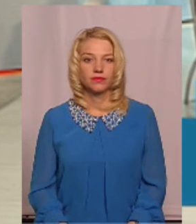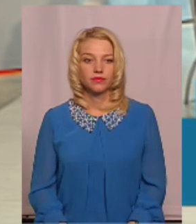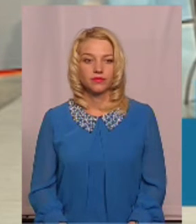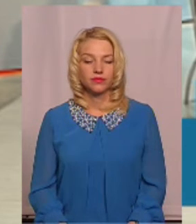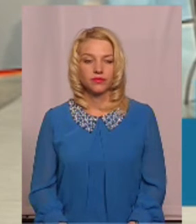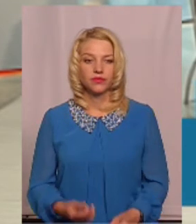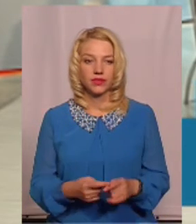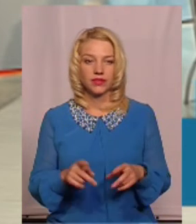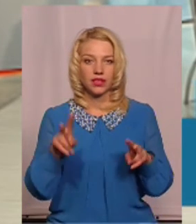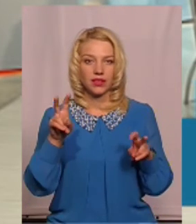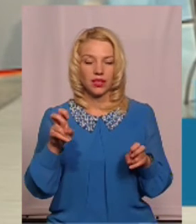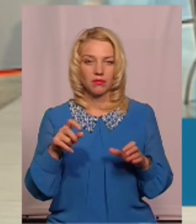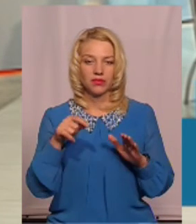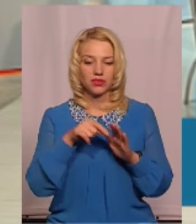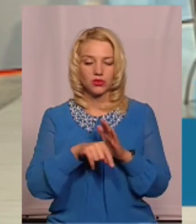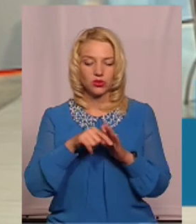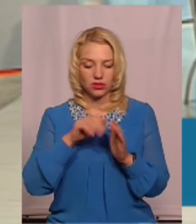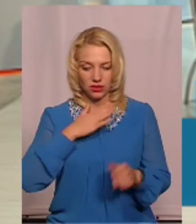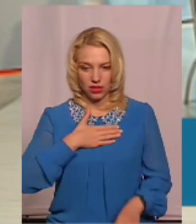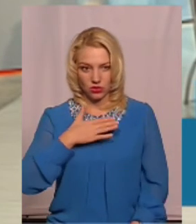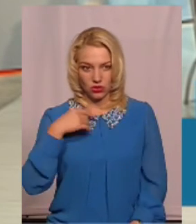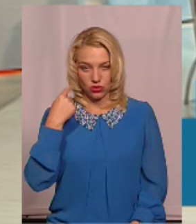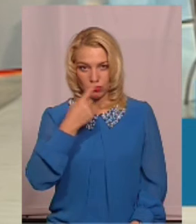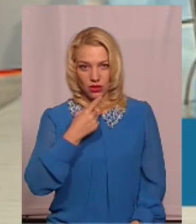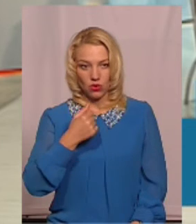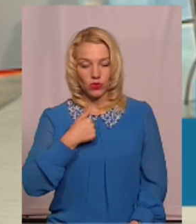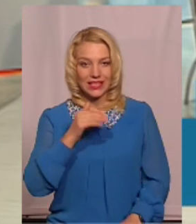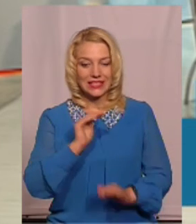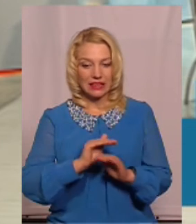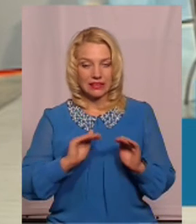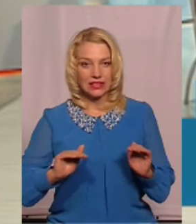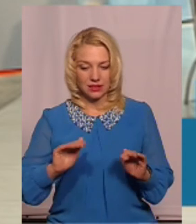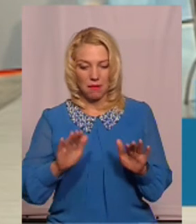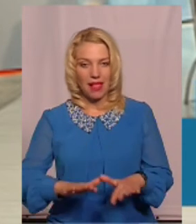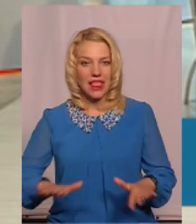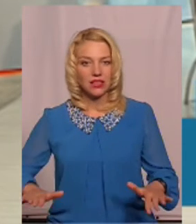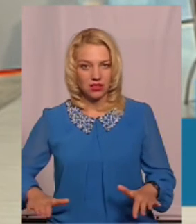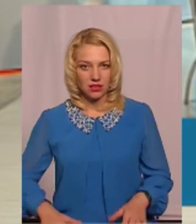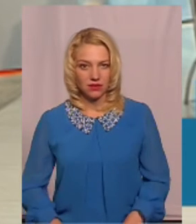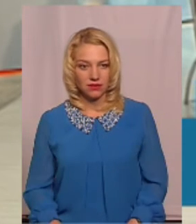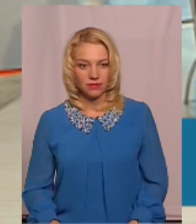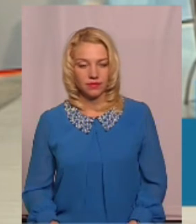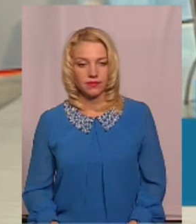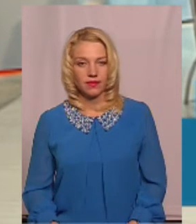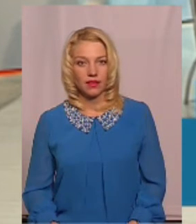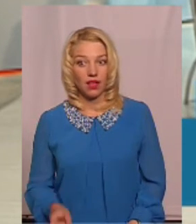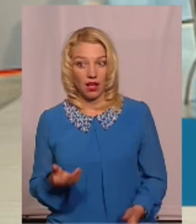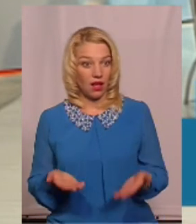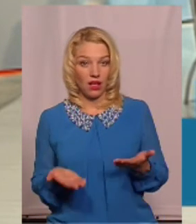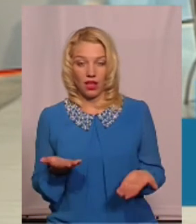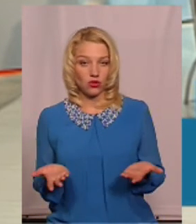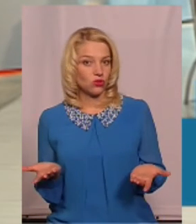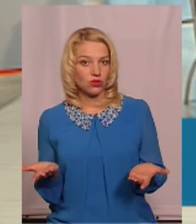Так, ця тема торкається нас особисто. нас дід маленький. У нас дід маленький. От, а якщо,